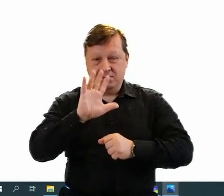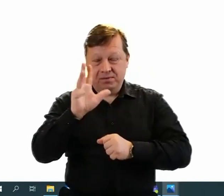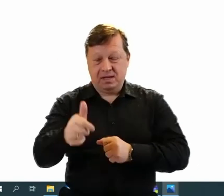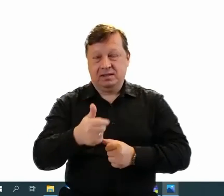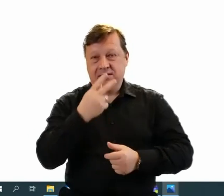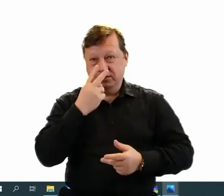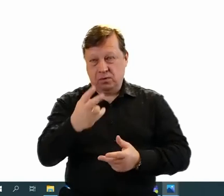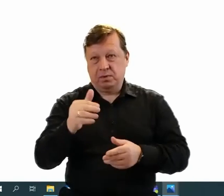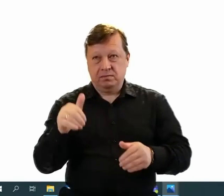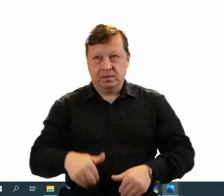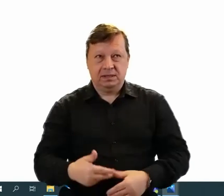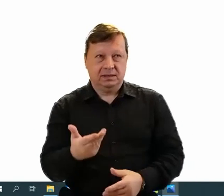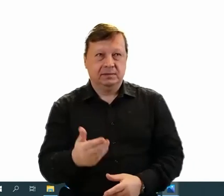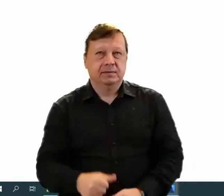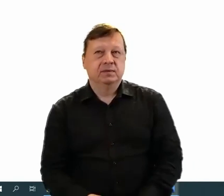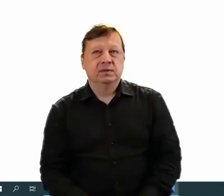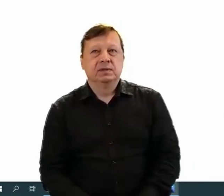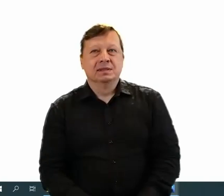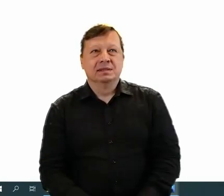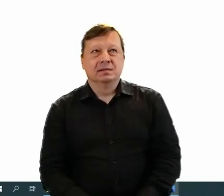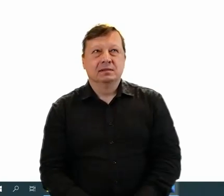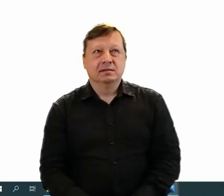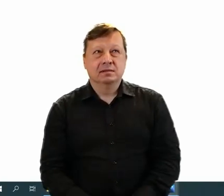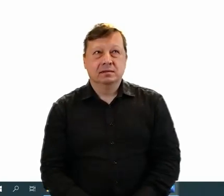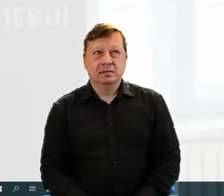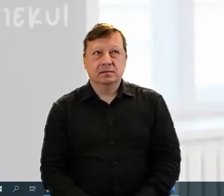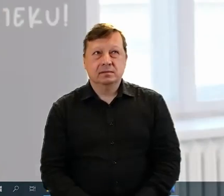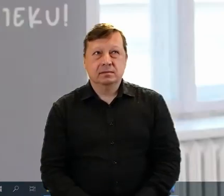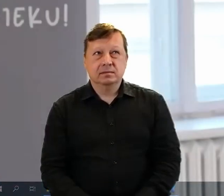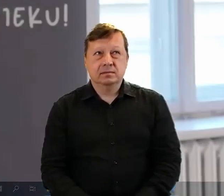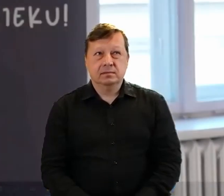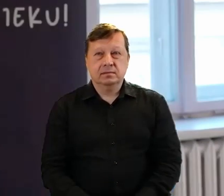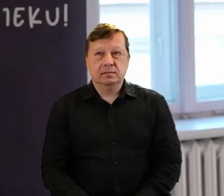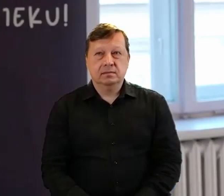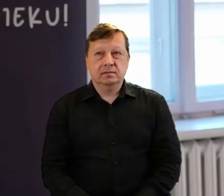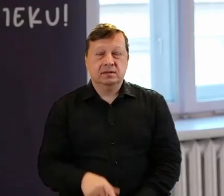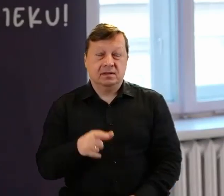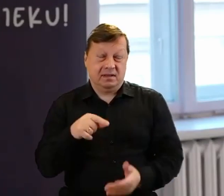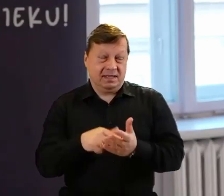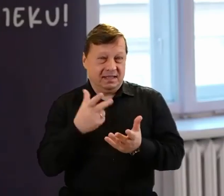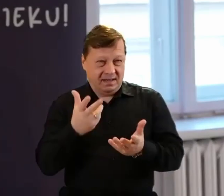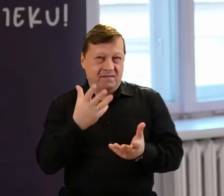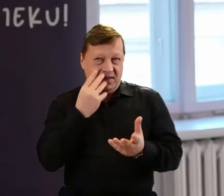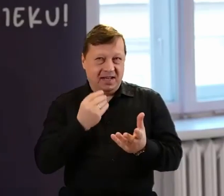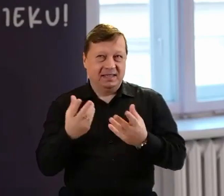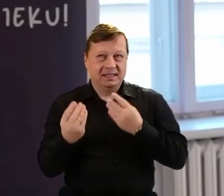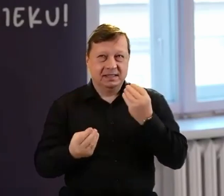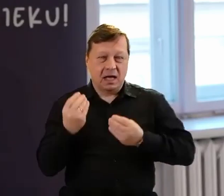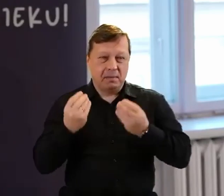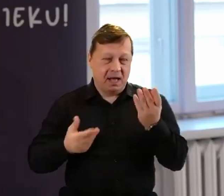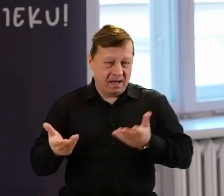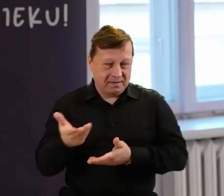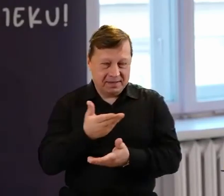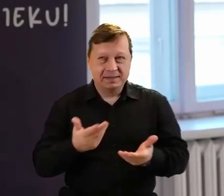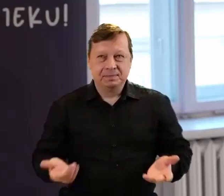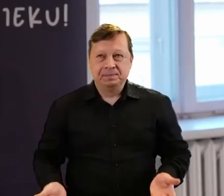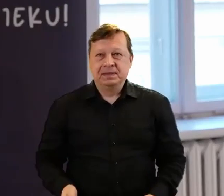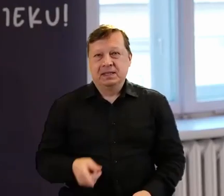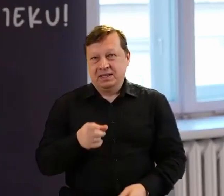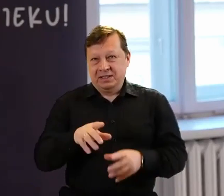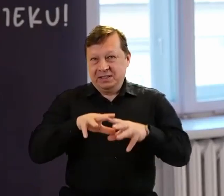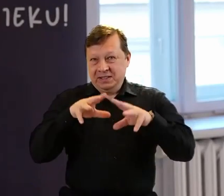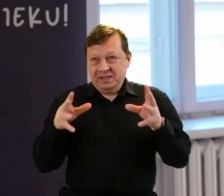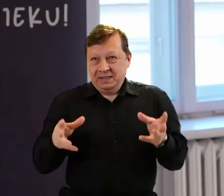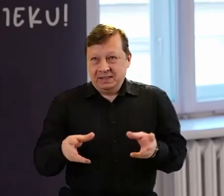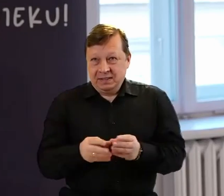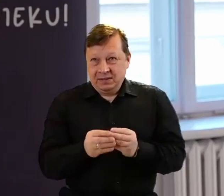zobaczenia. I to też jest taki element jakby naszej zabawy, ale też rekonstrukcji. No i to chyba wszystko,